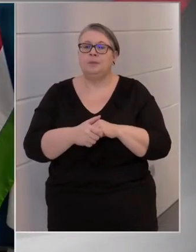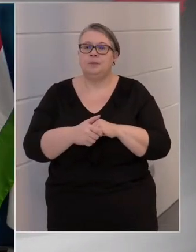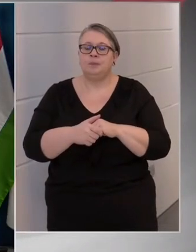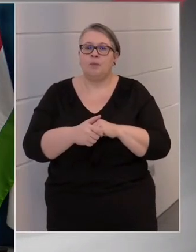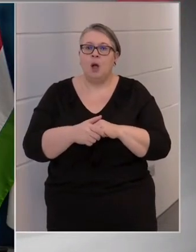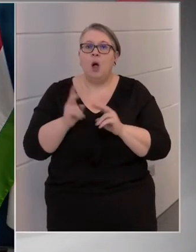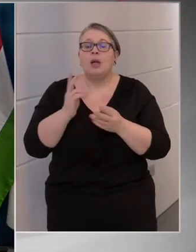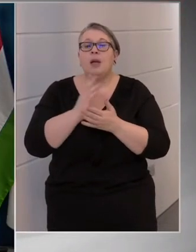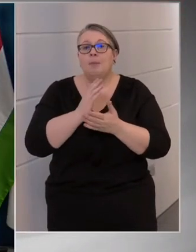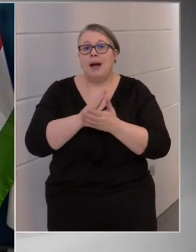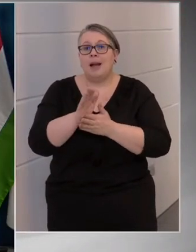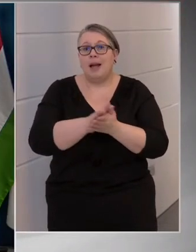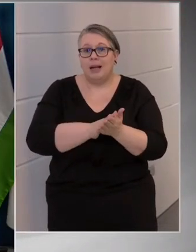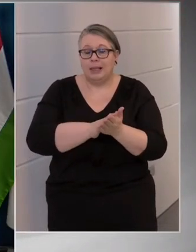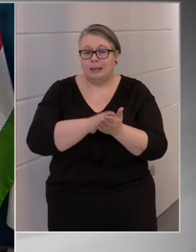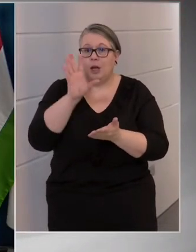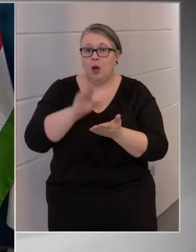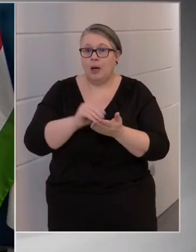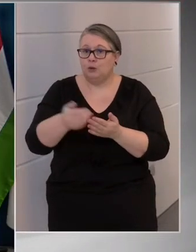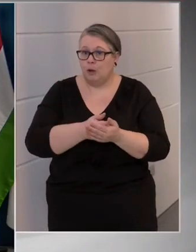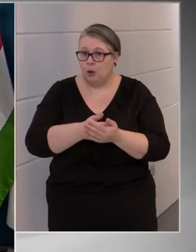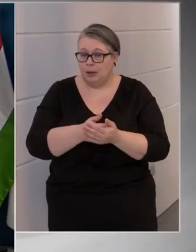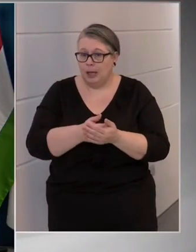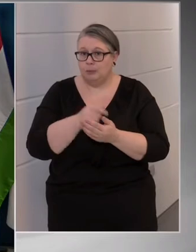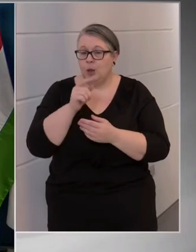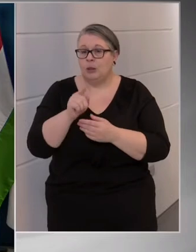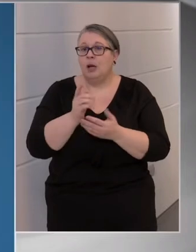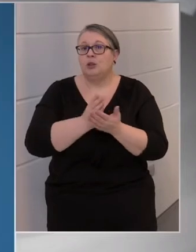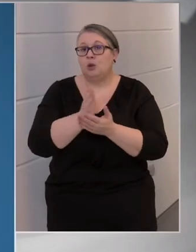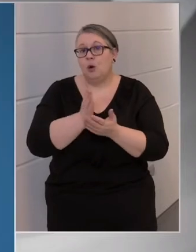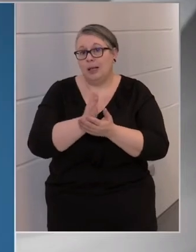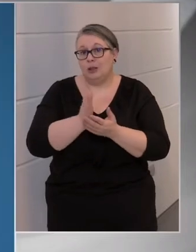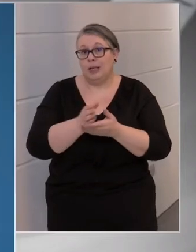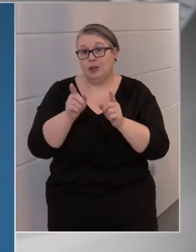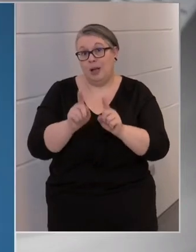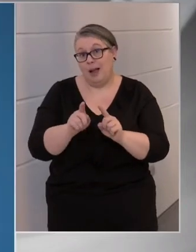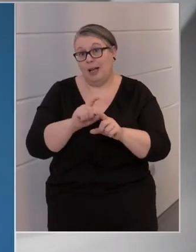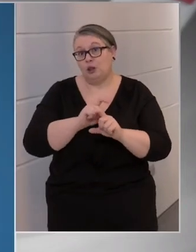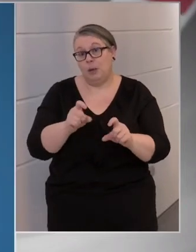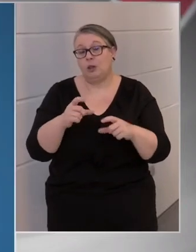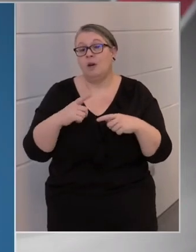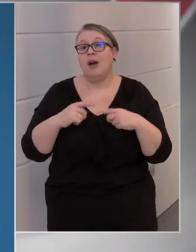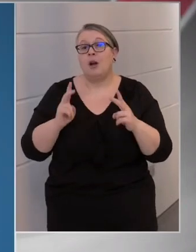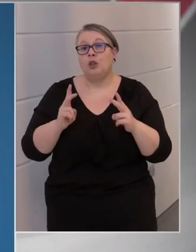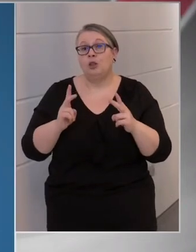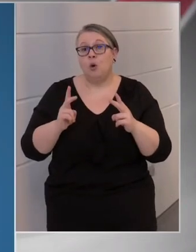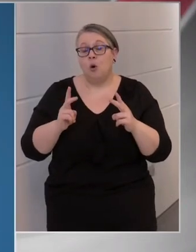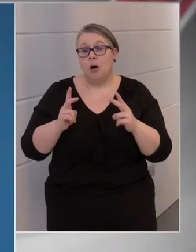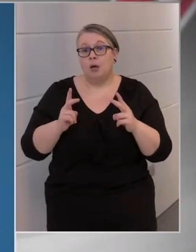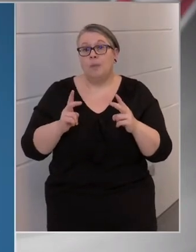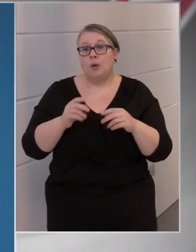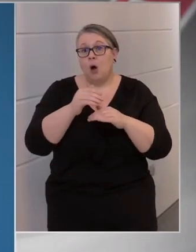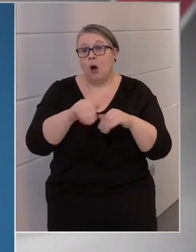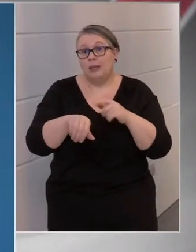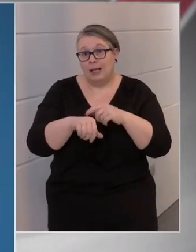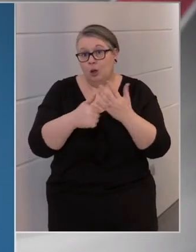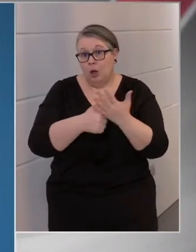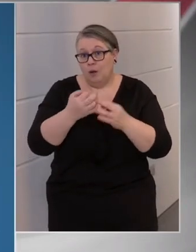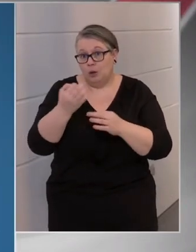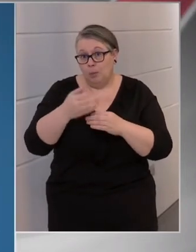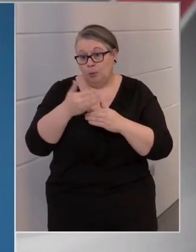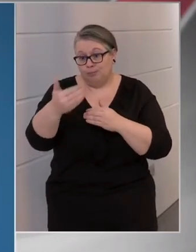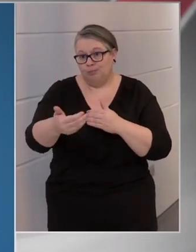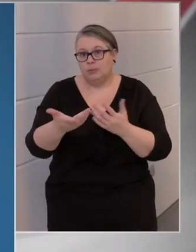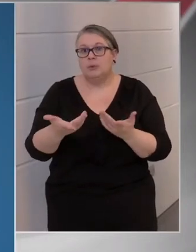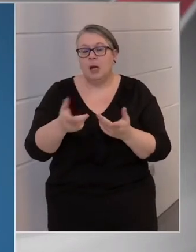Aki már belekezdett a lakásfelújításba, de a szolgáltatások leállása miatt várhatóan kívül esnek az előírt 60 napos határidőn,